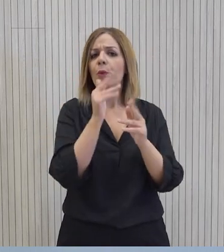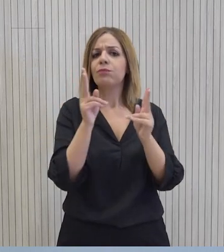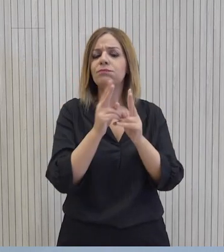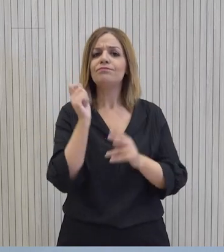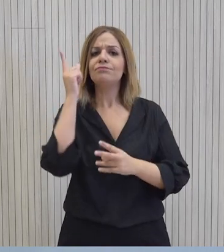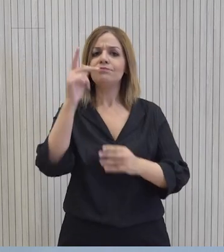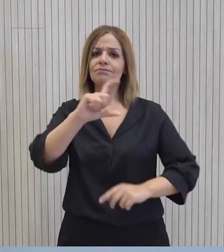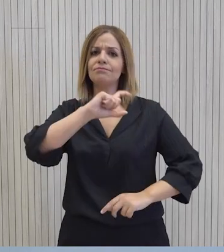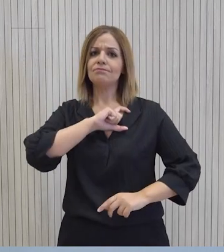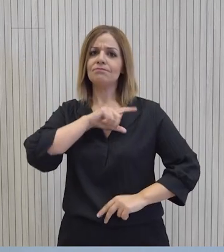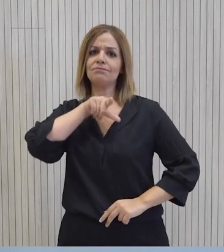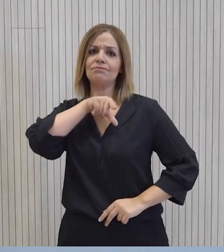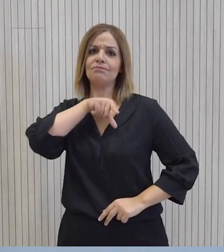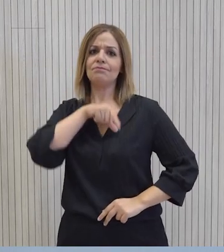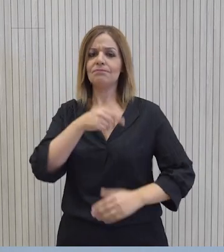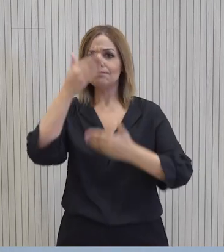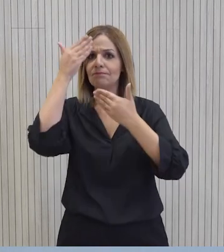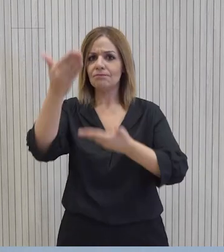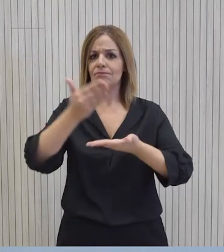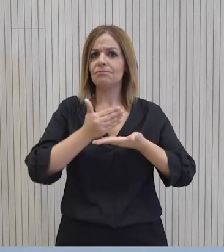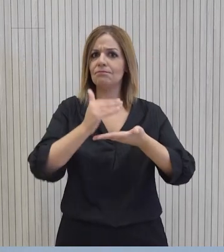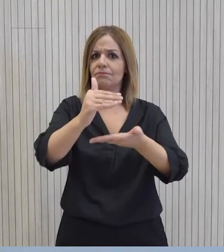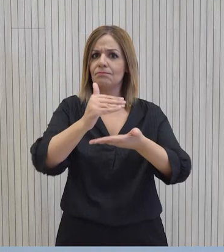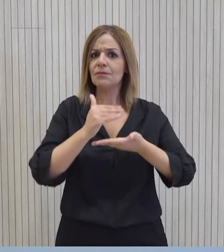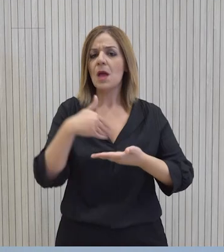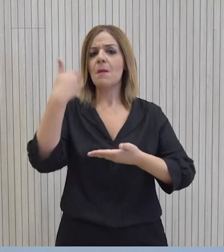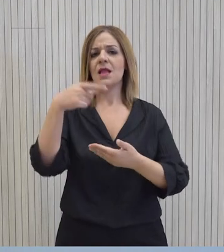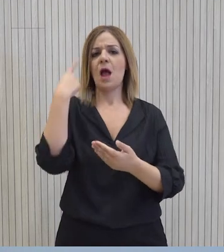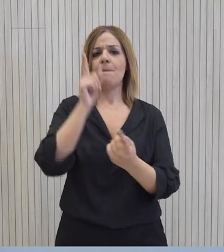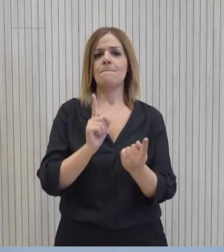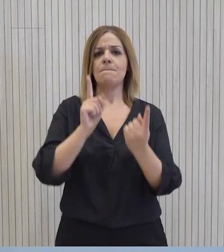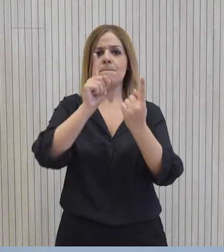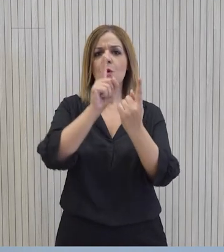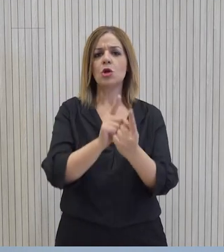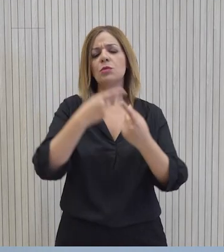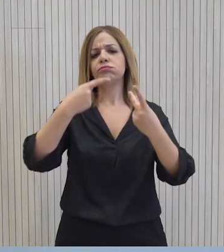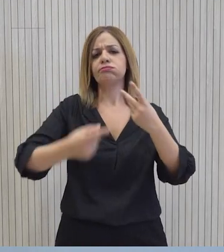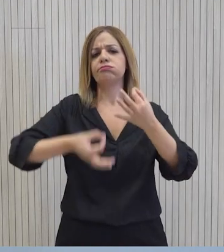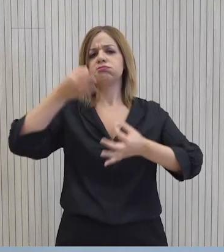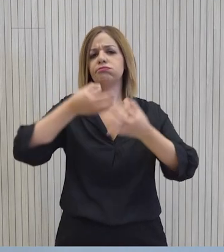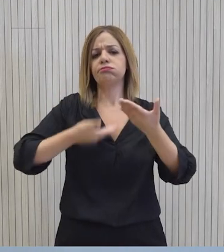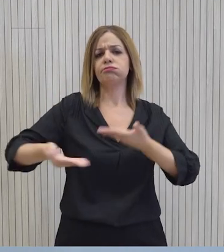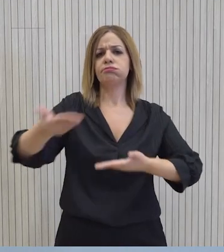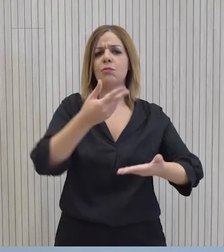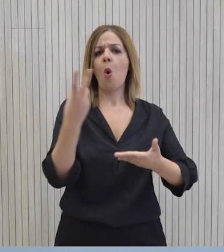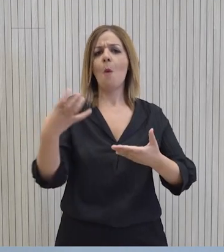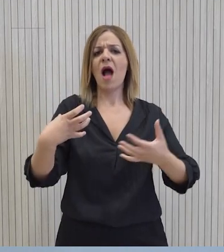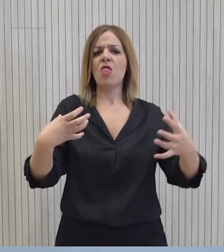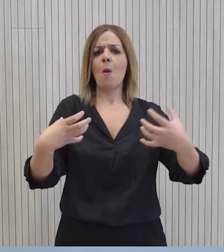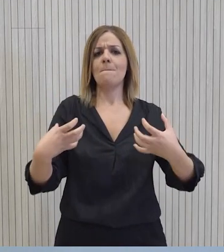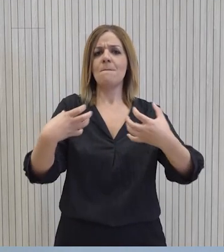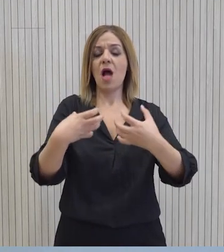τελετές παρασυμμοφόρησης των δύο πρόεδρων και ακολούθως κάτι διανσυνάντηση και διευρυμένες συνομιλίες των αντιπροσωπιών των δύο χωρών.